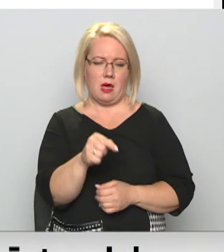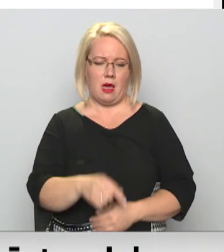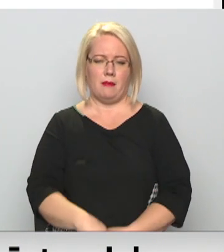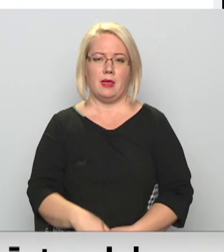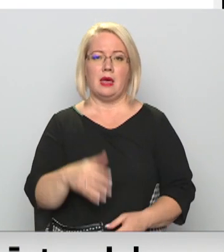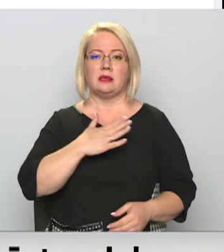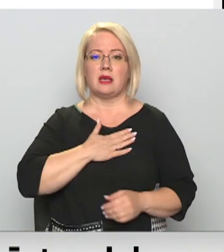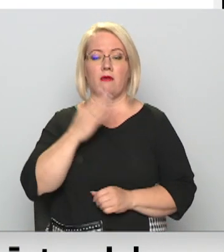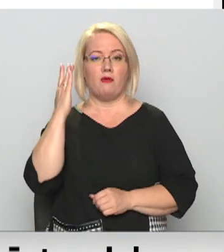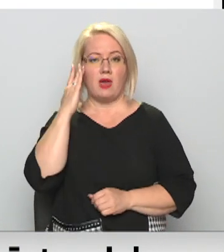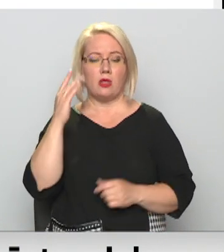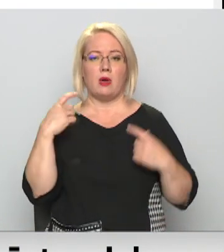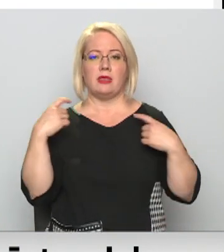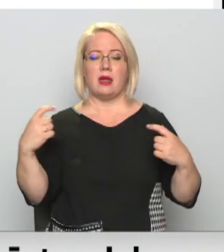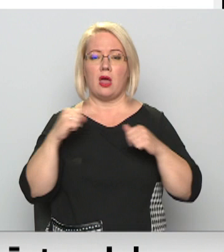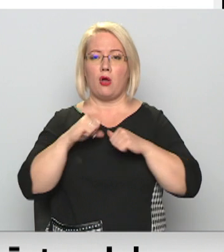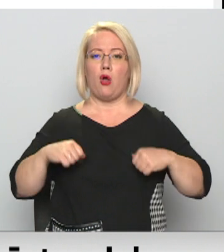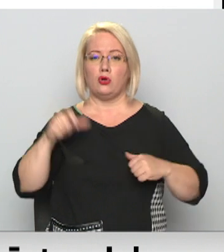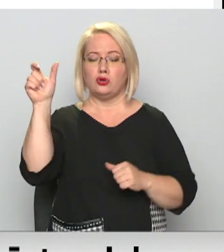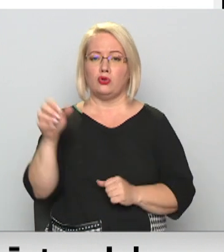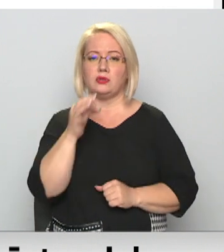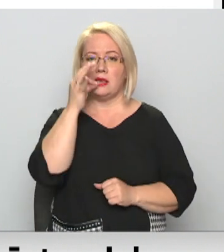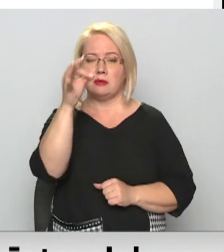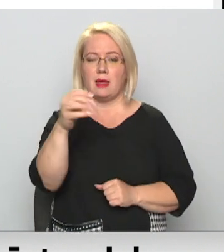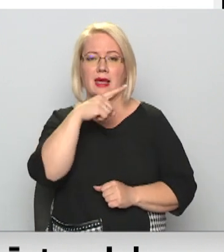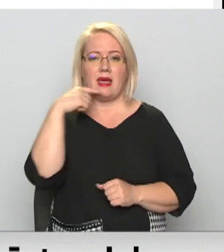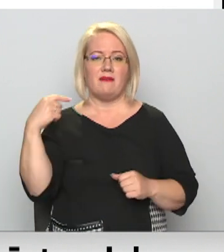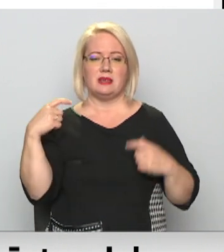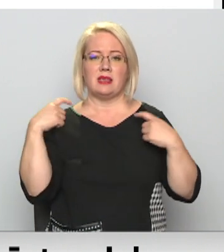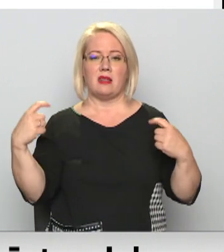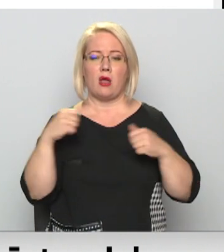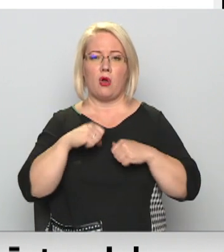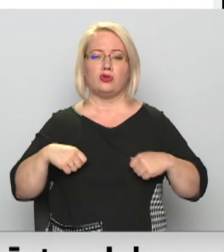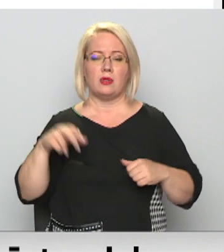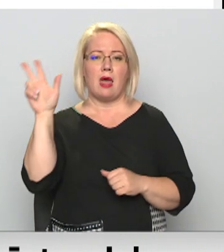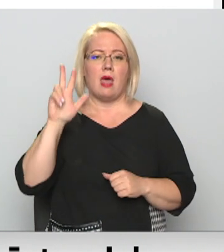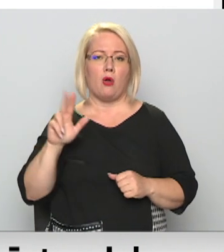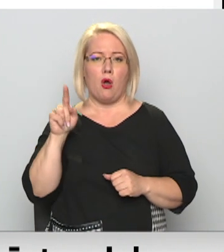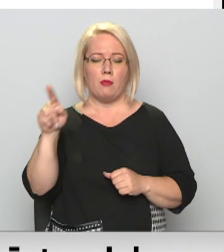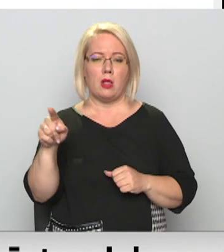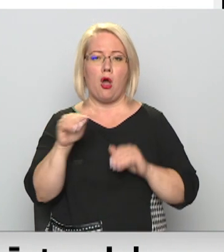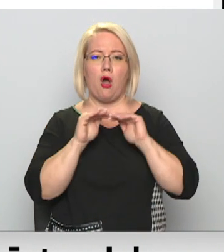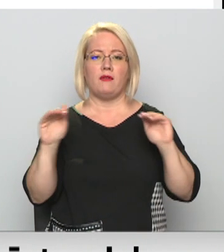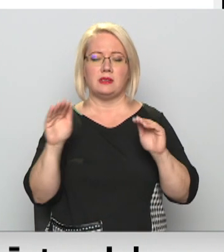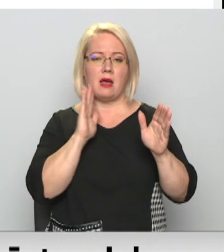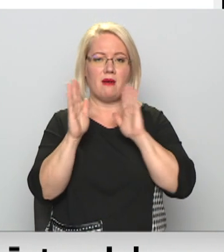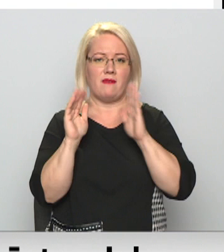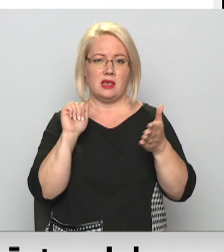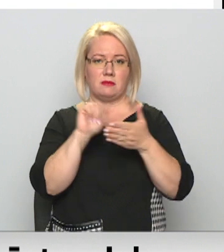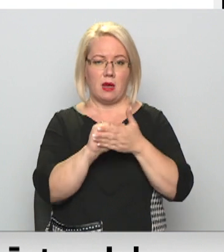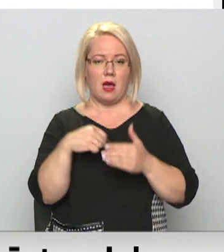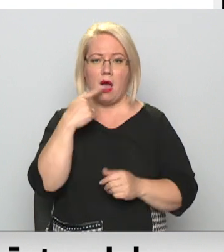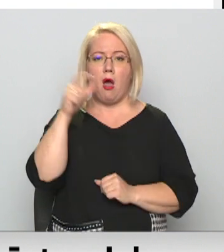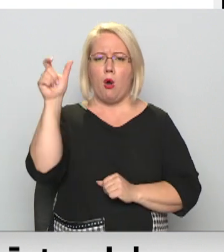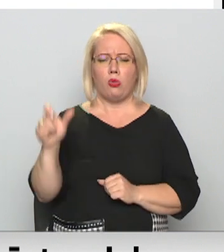Šo savu viedokli generāla konsuls paudis Krievijas generāla konsulāta Daugavpilī oficālajā fejsbuklapā. Autors netiek